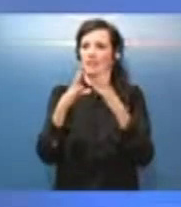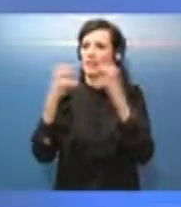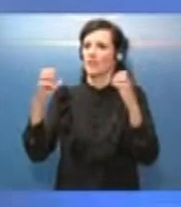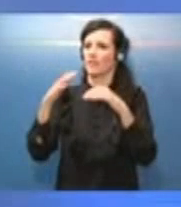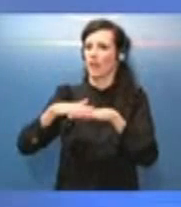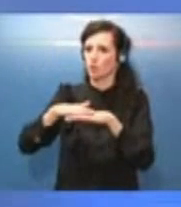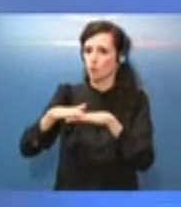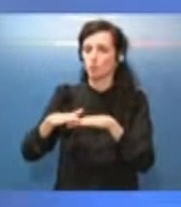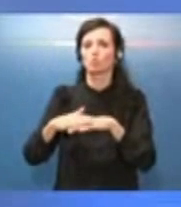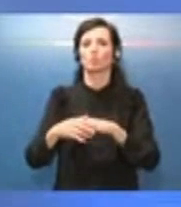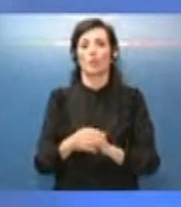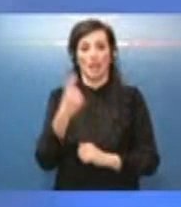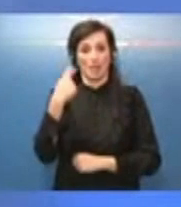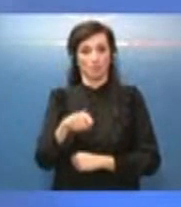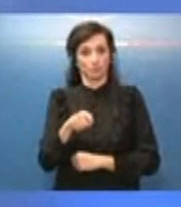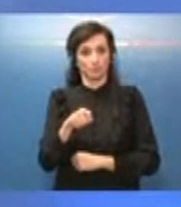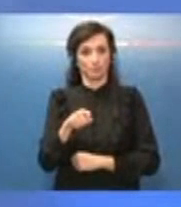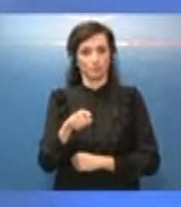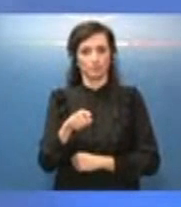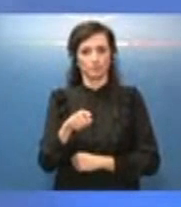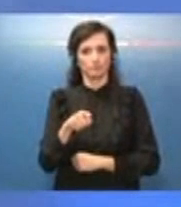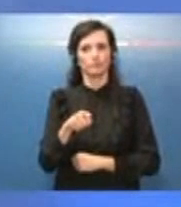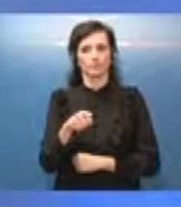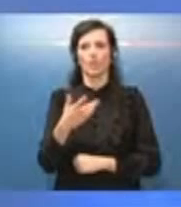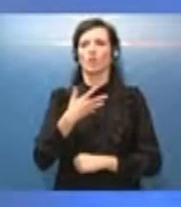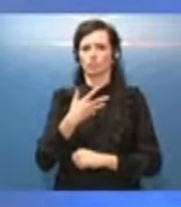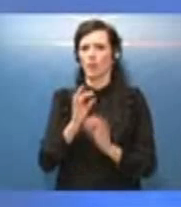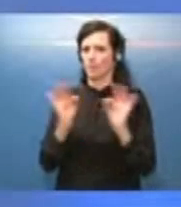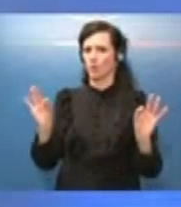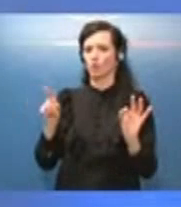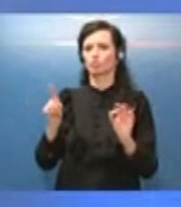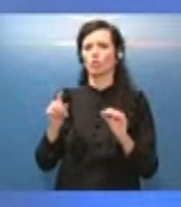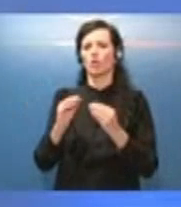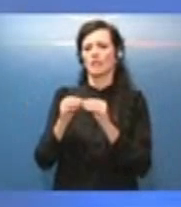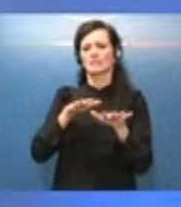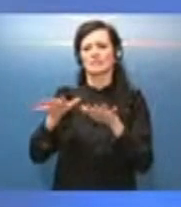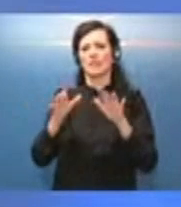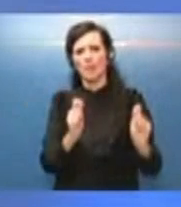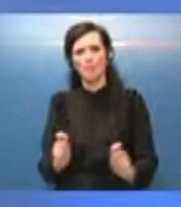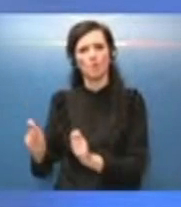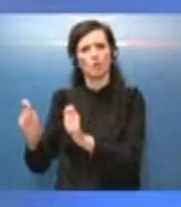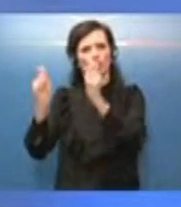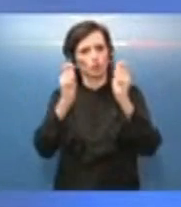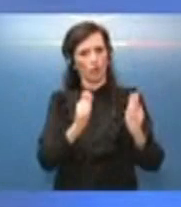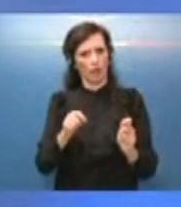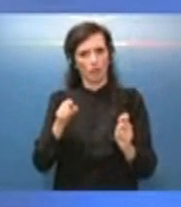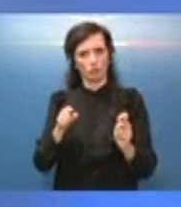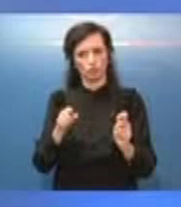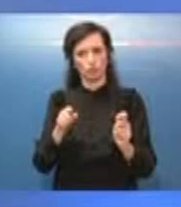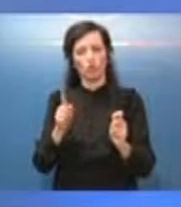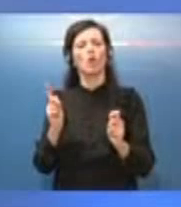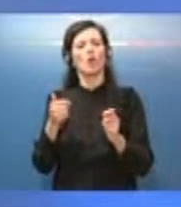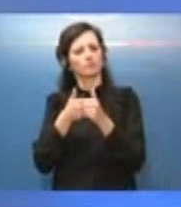sarà c'è anzi si sta completando un sistema di monitoraggio che segue il